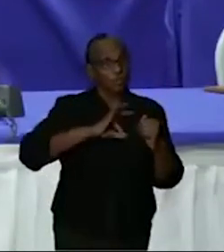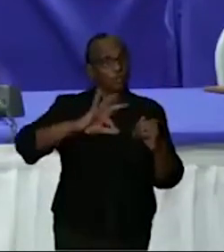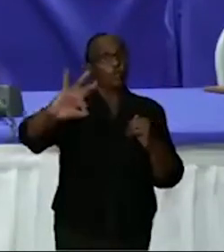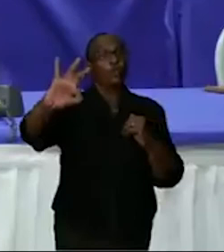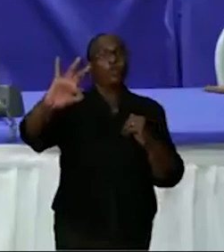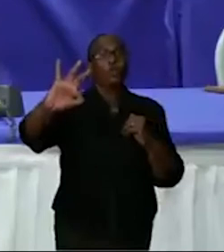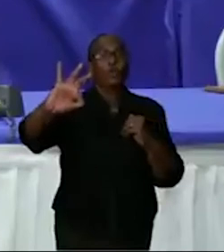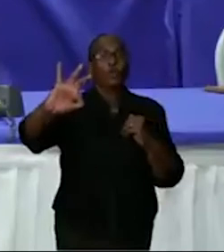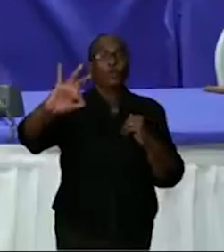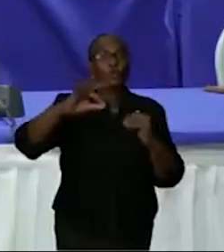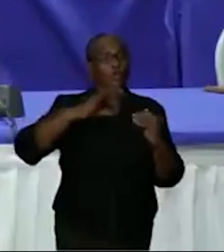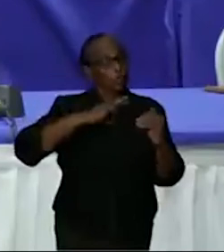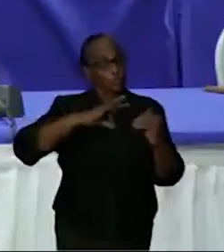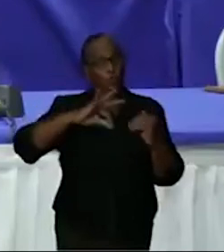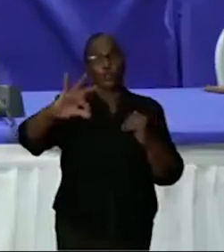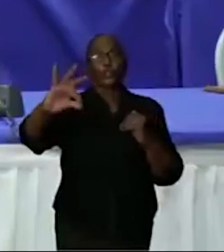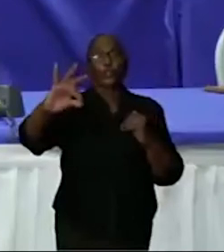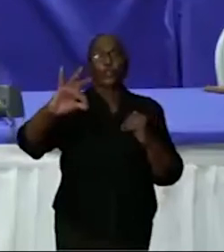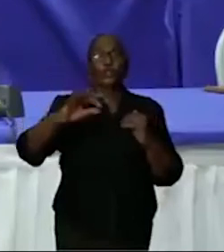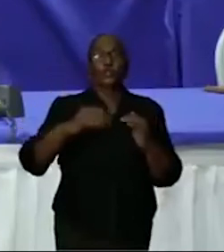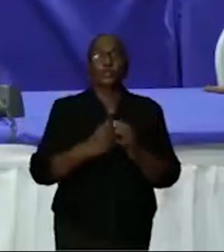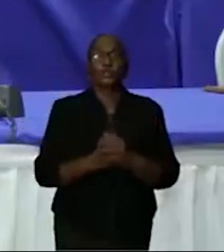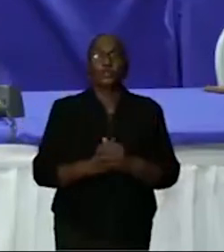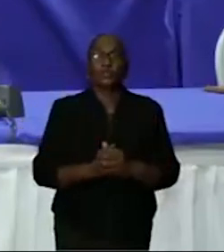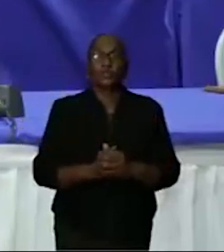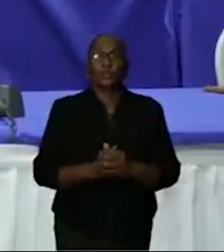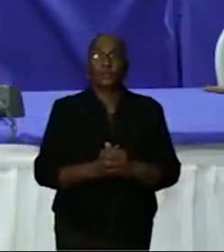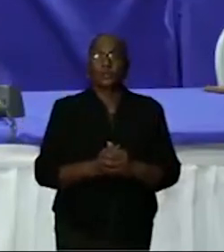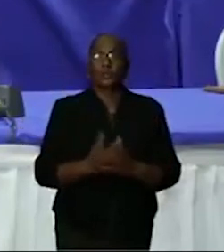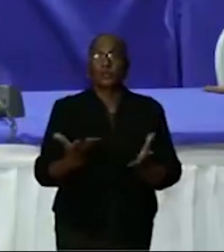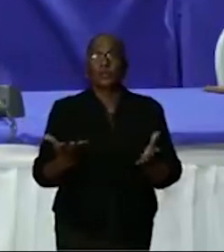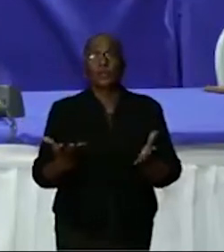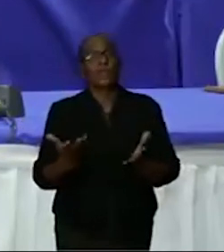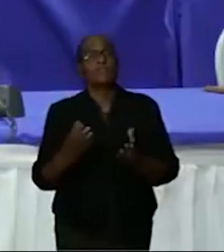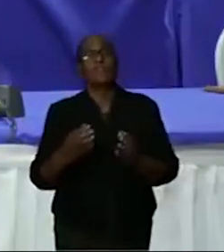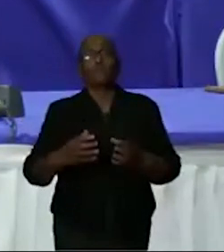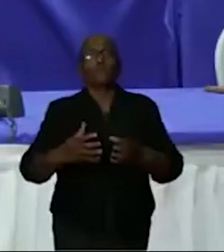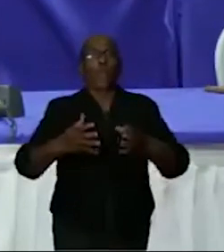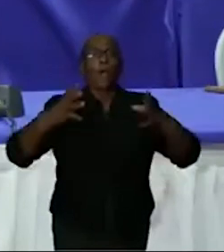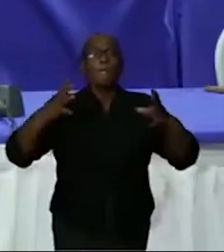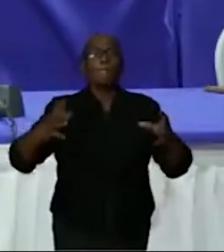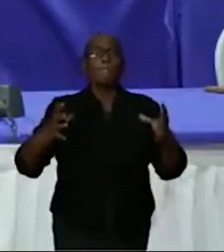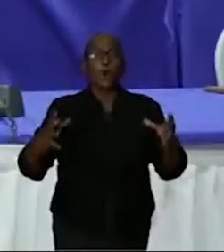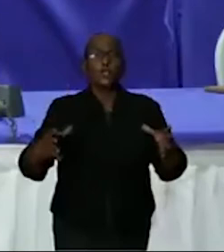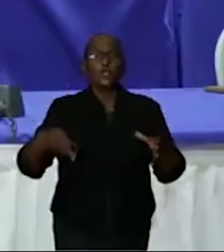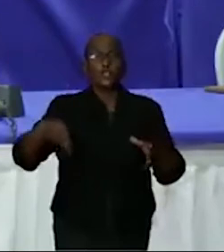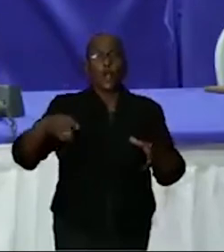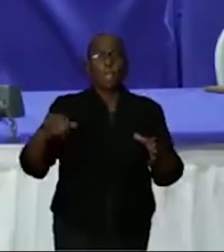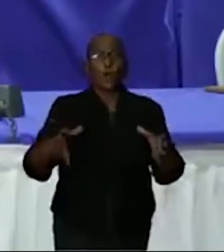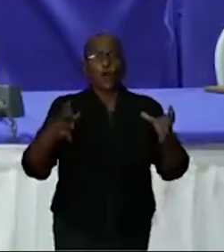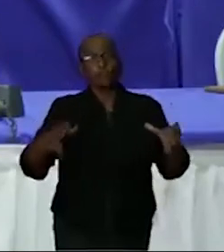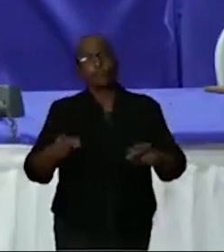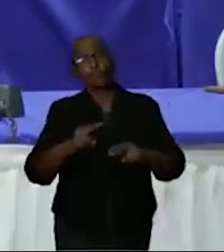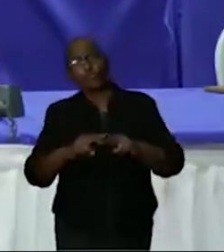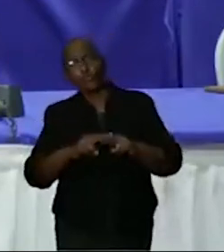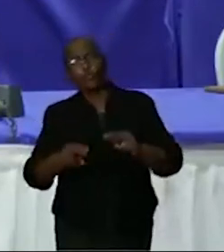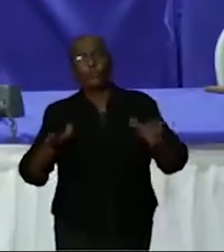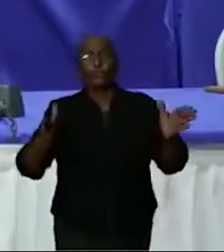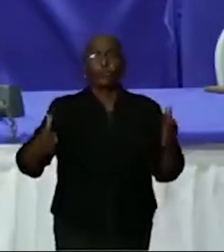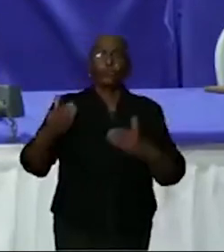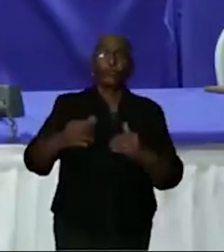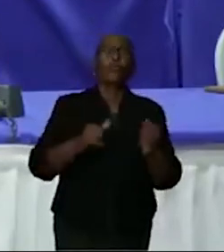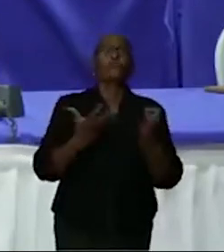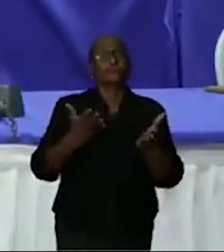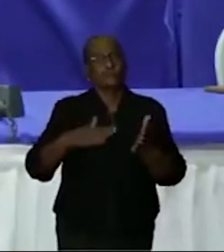met name de charter vluchten en de cargo vluchten ook op deze twee zaken de nadruk